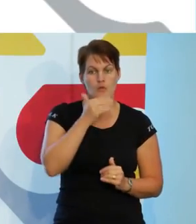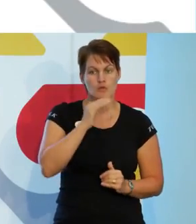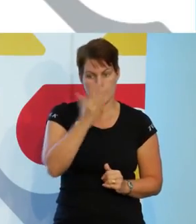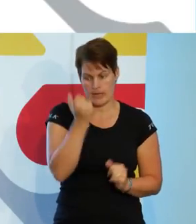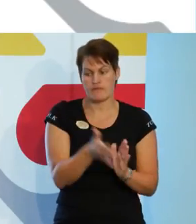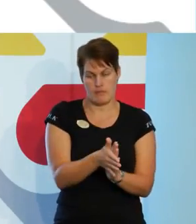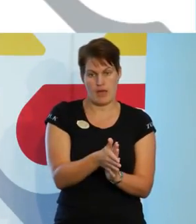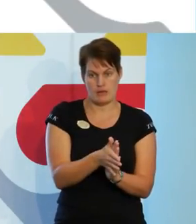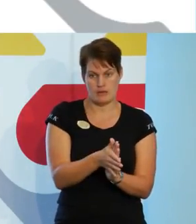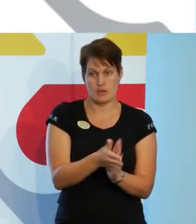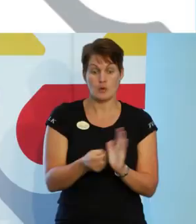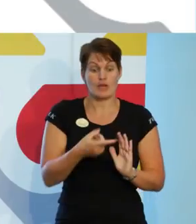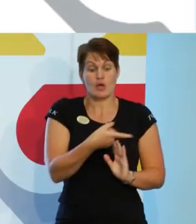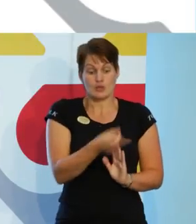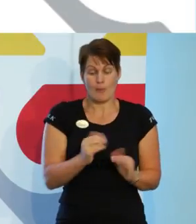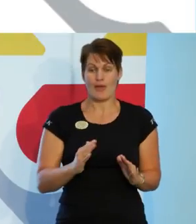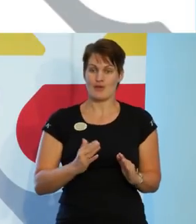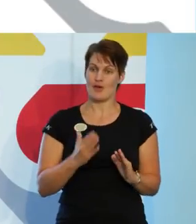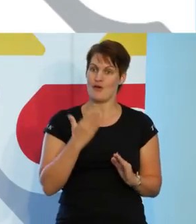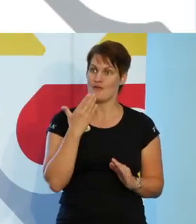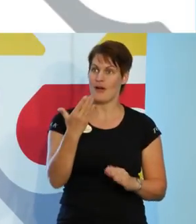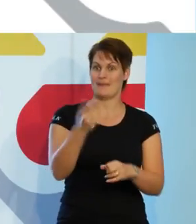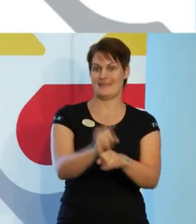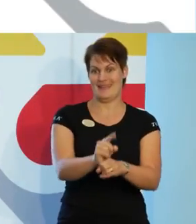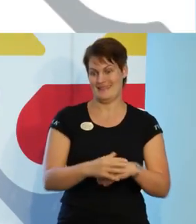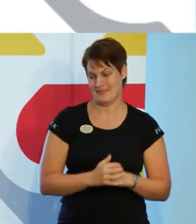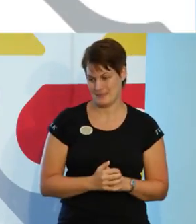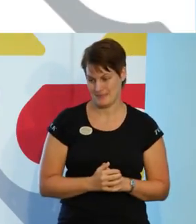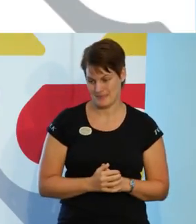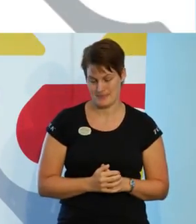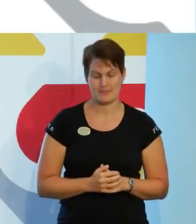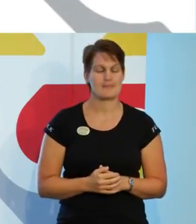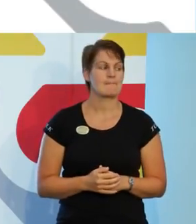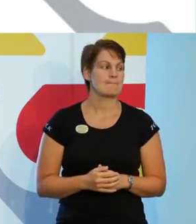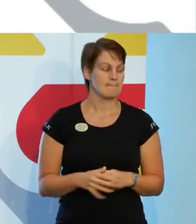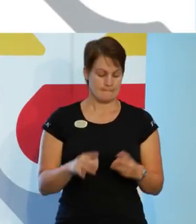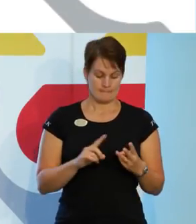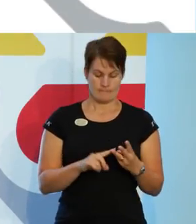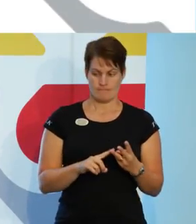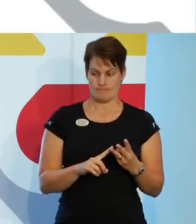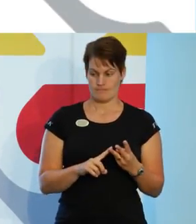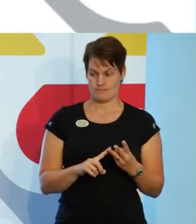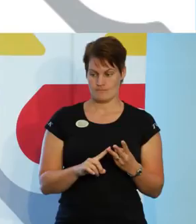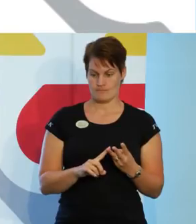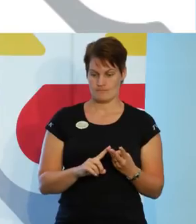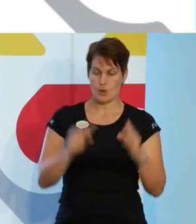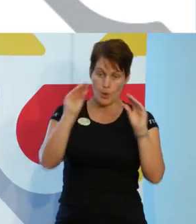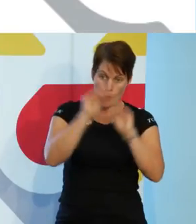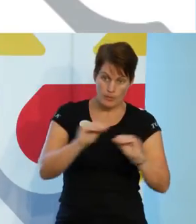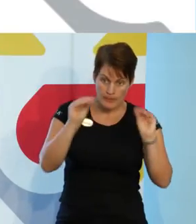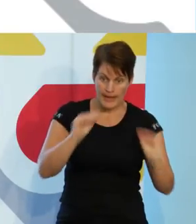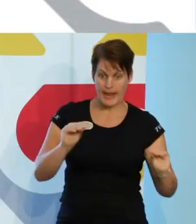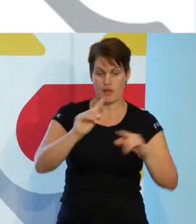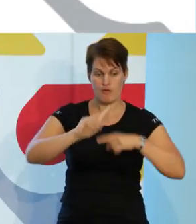processen. Det är de som är framtidsbärarna. Därefter utbildas, fortbildas